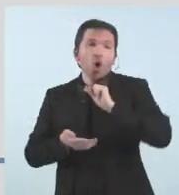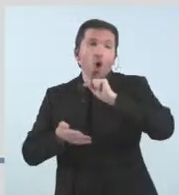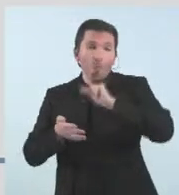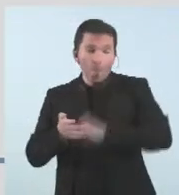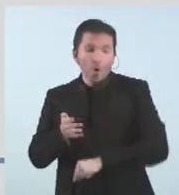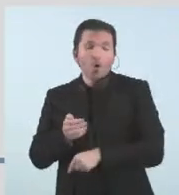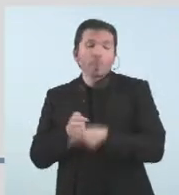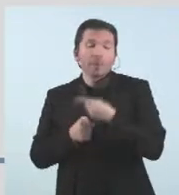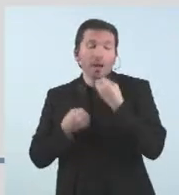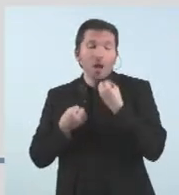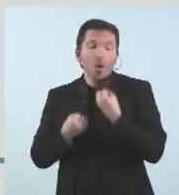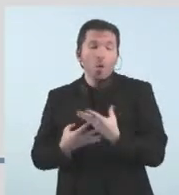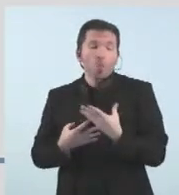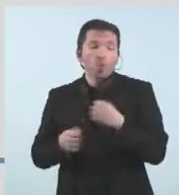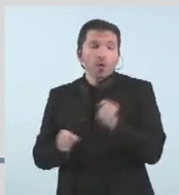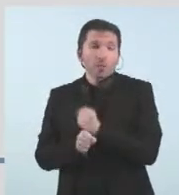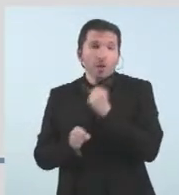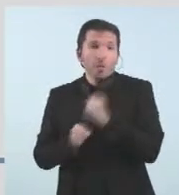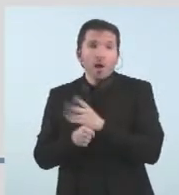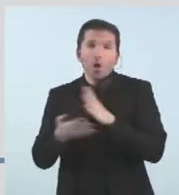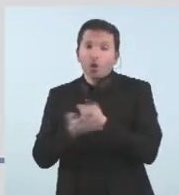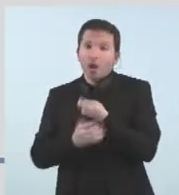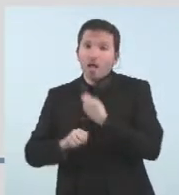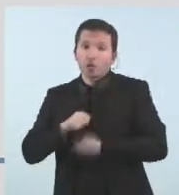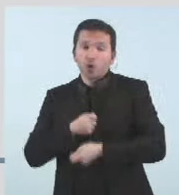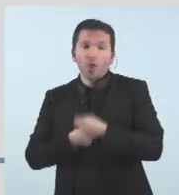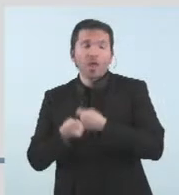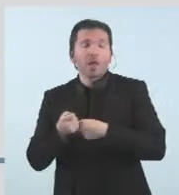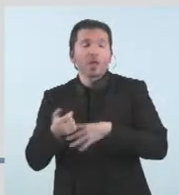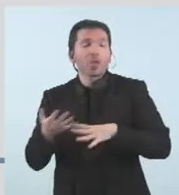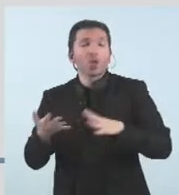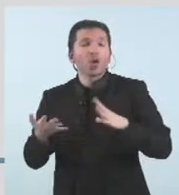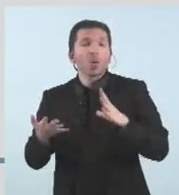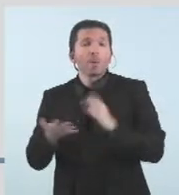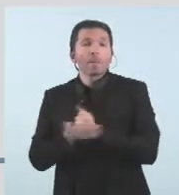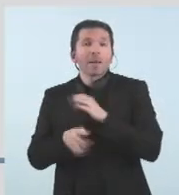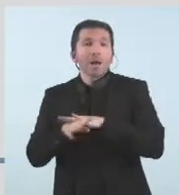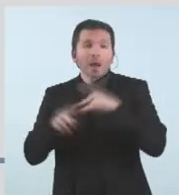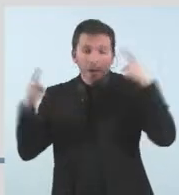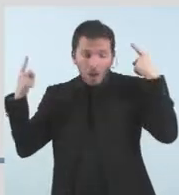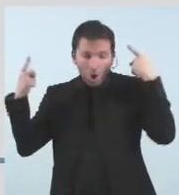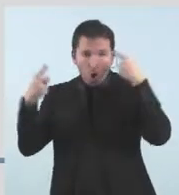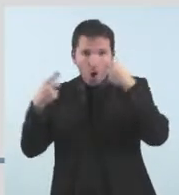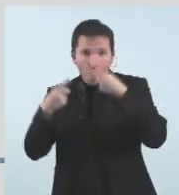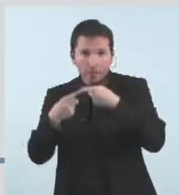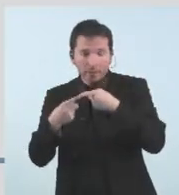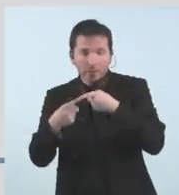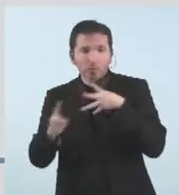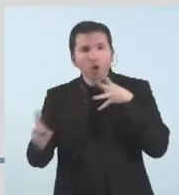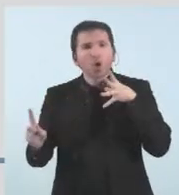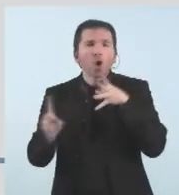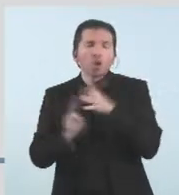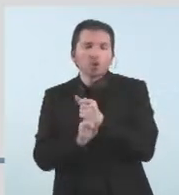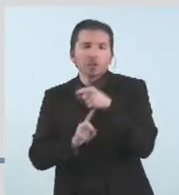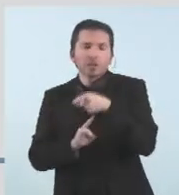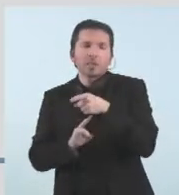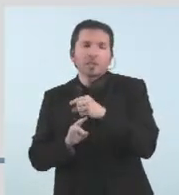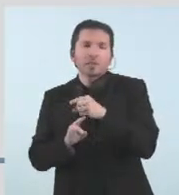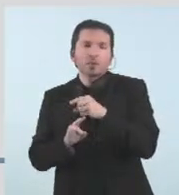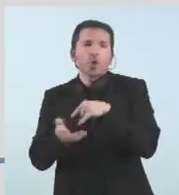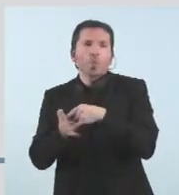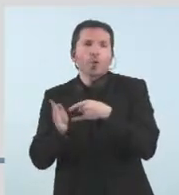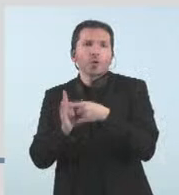de les associacions i dels agents culturals en l'execució d'aquests projectes sol·licitats durant l'any 21 que si recordem